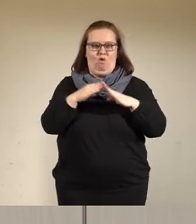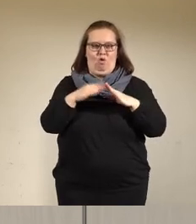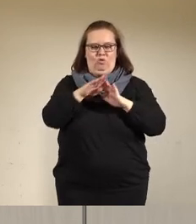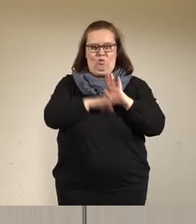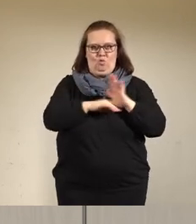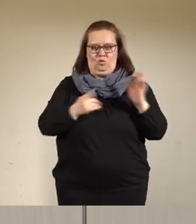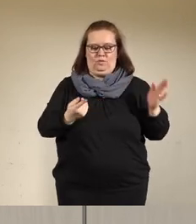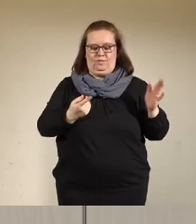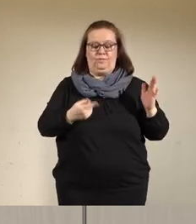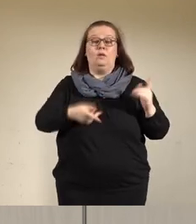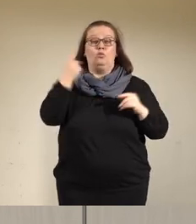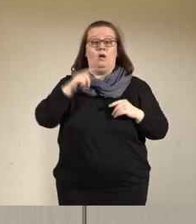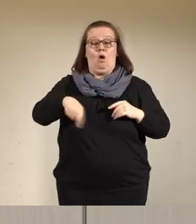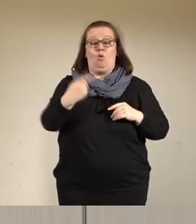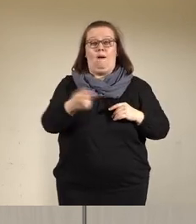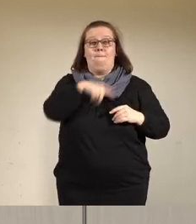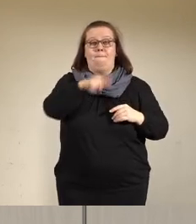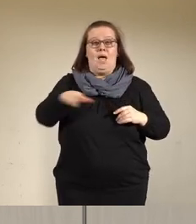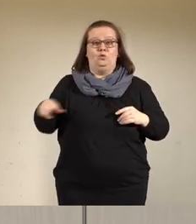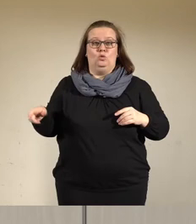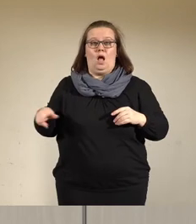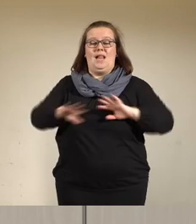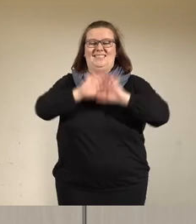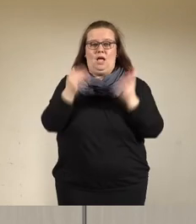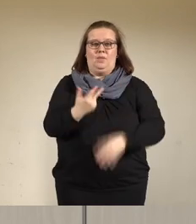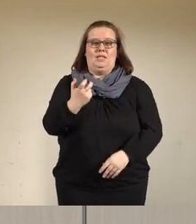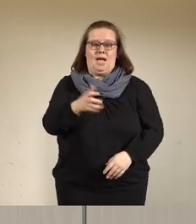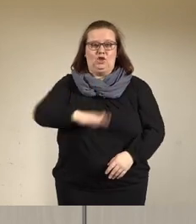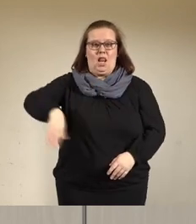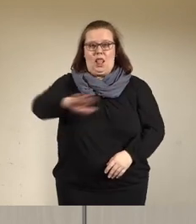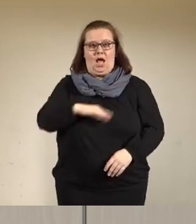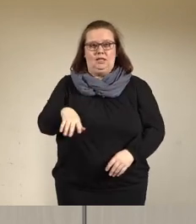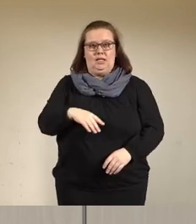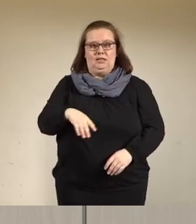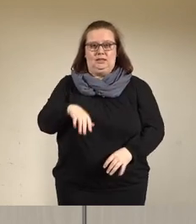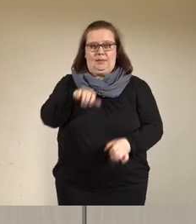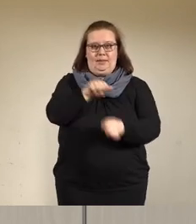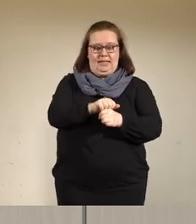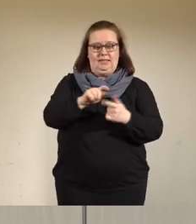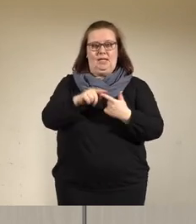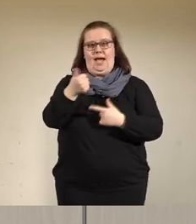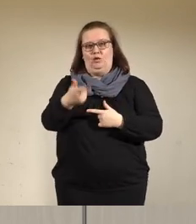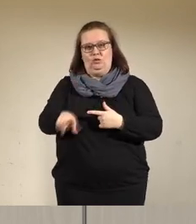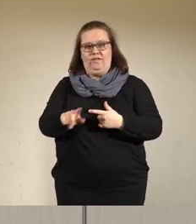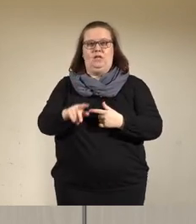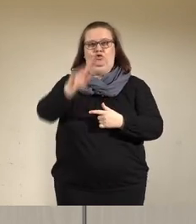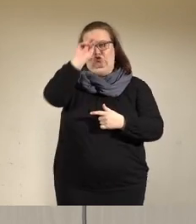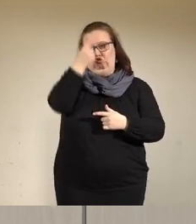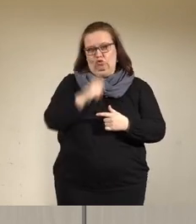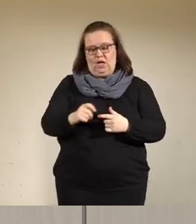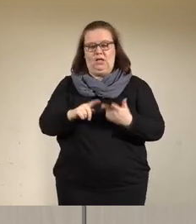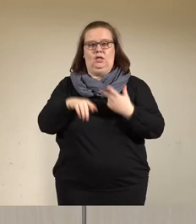Personal derzeit 30 Landesbedienstete, 21 Meißner Studenten,